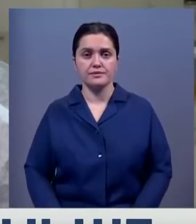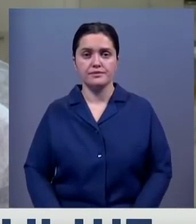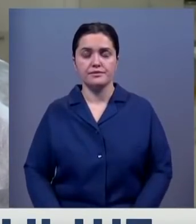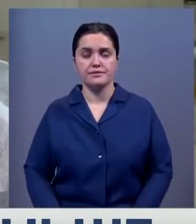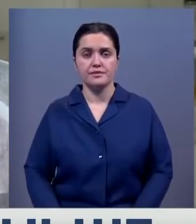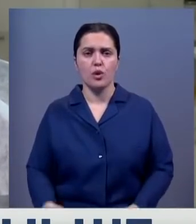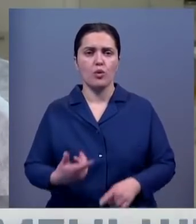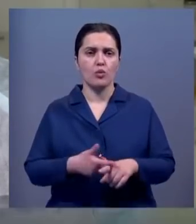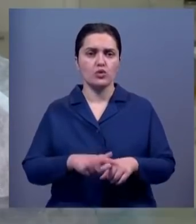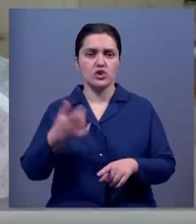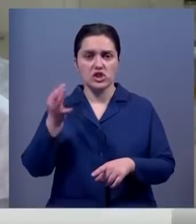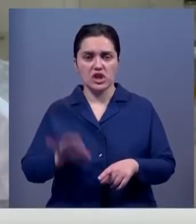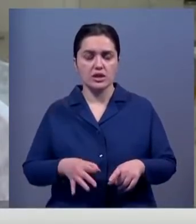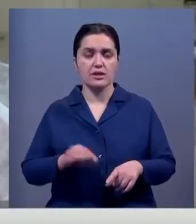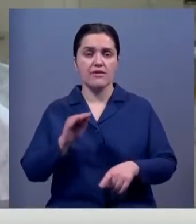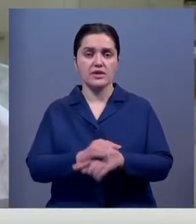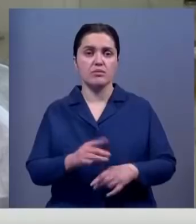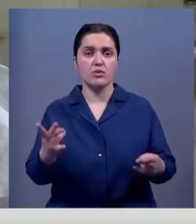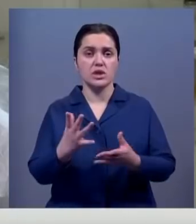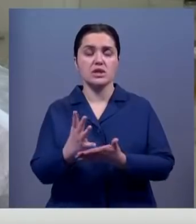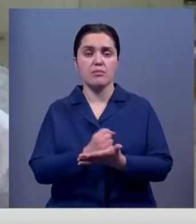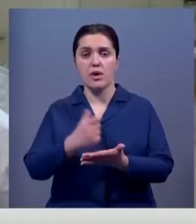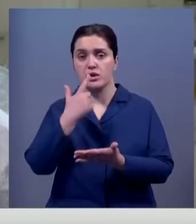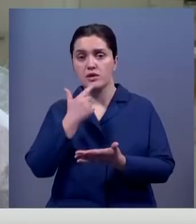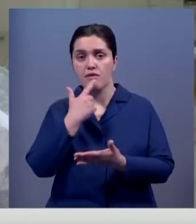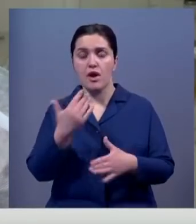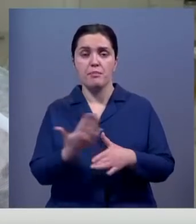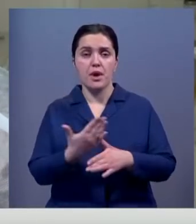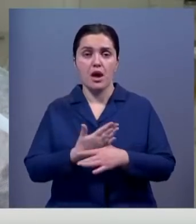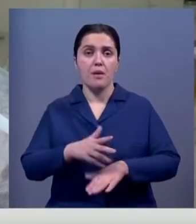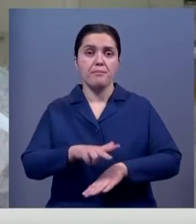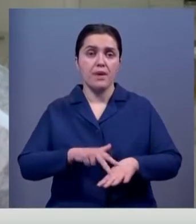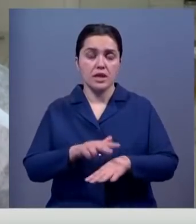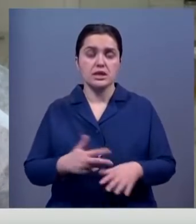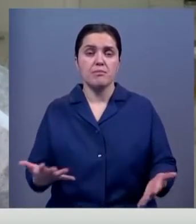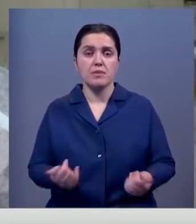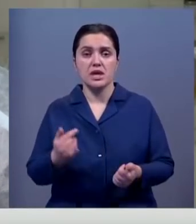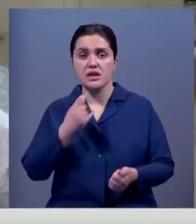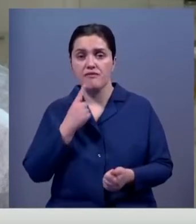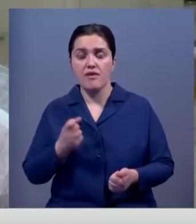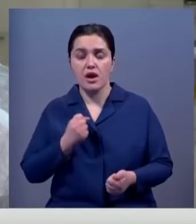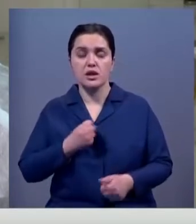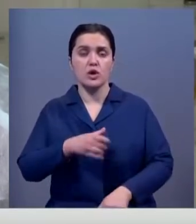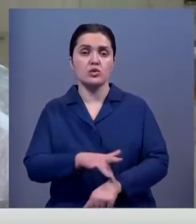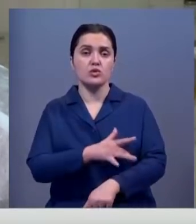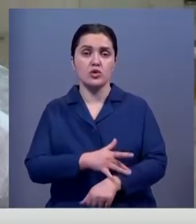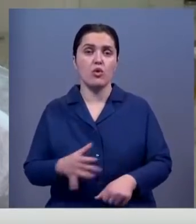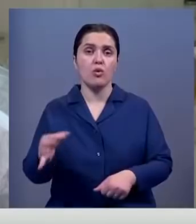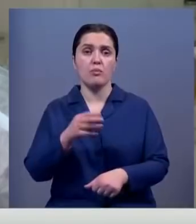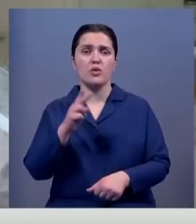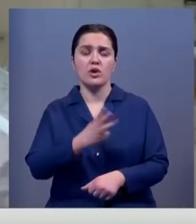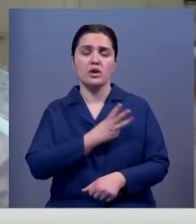Очень часто восполнить необходимый запас крови помогают полицейские, спасатели и военнослужащие области. За счет